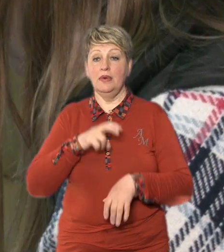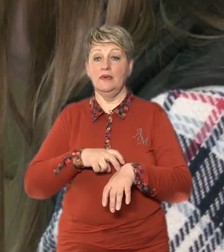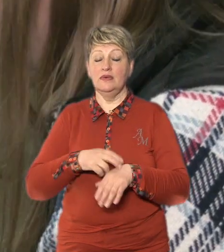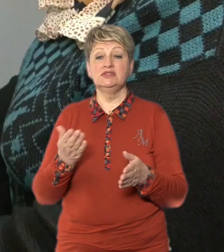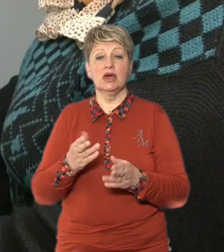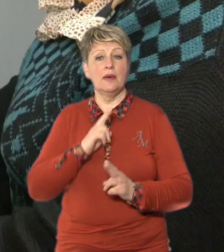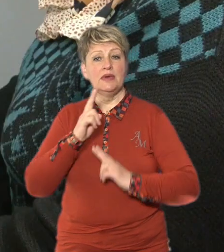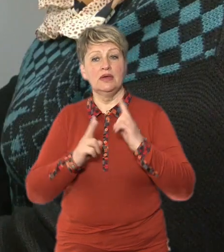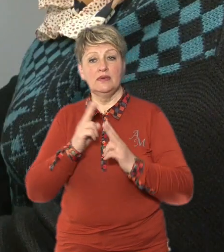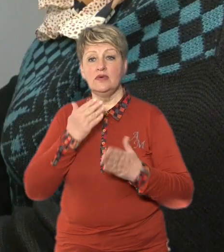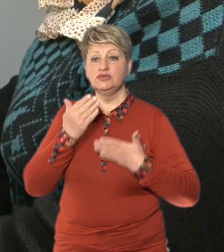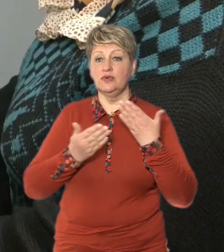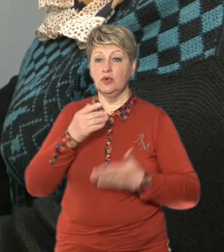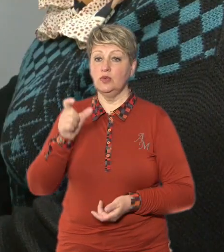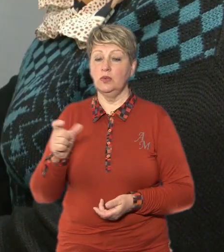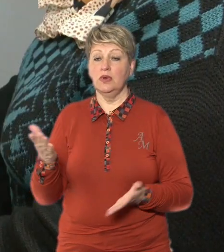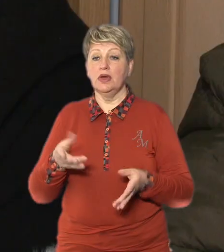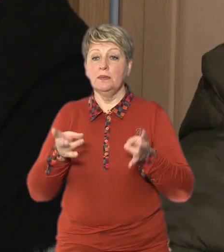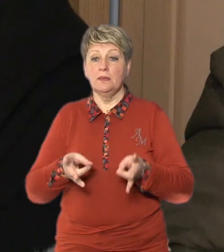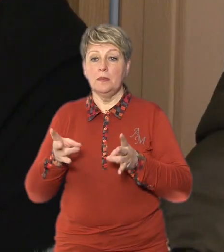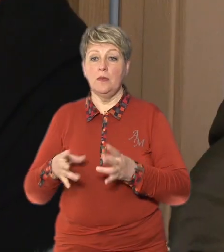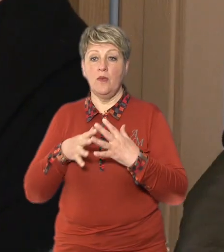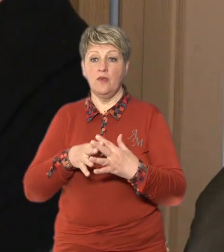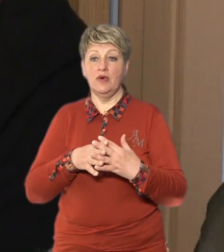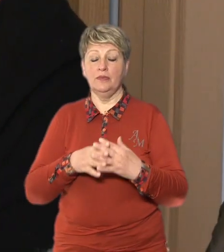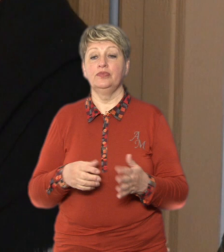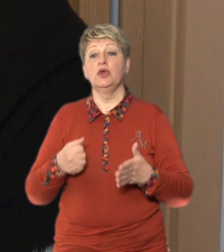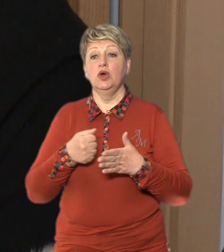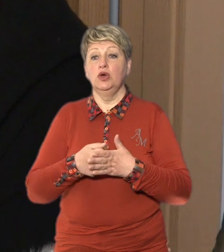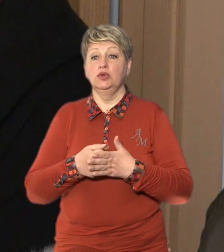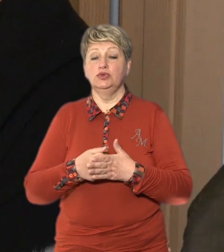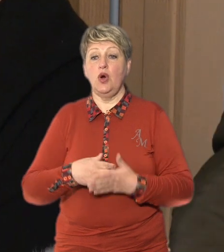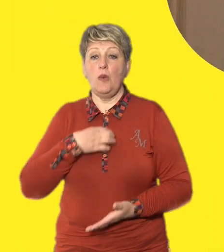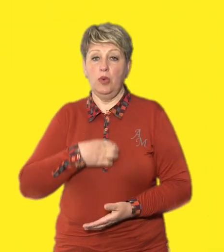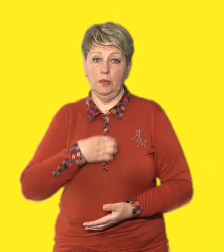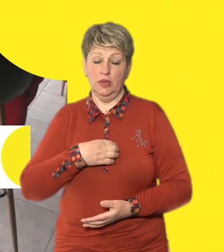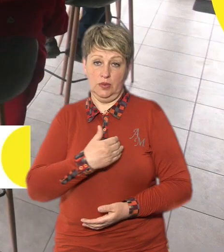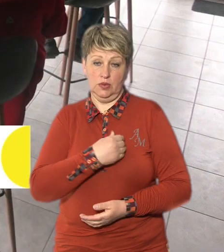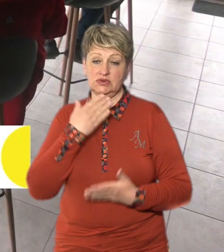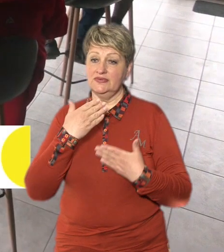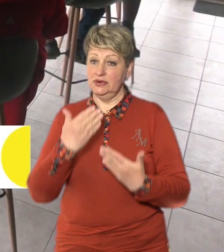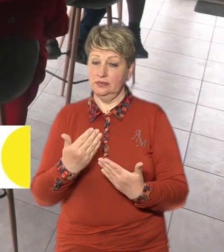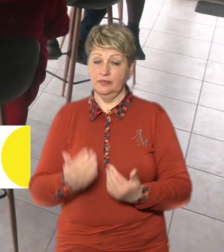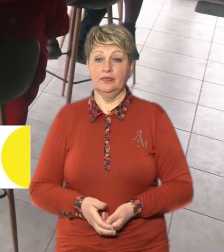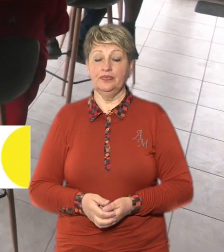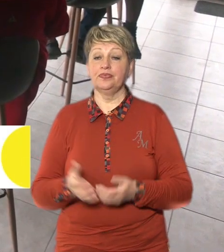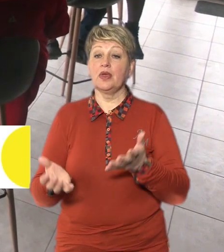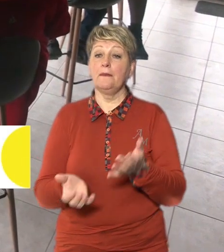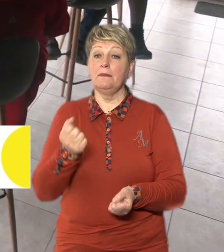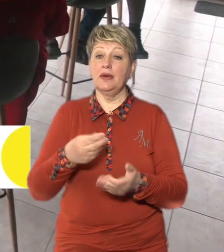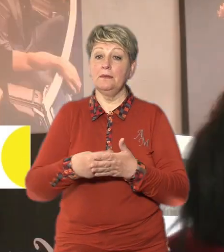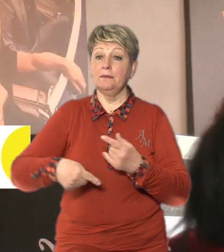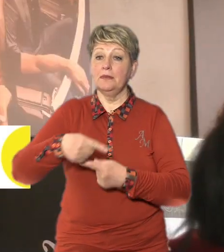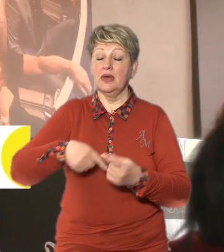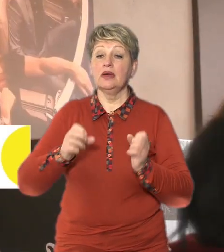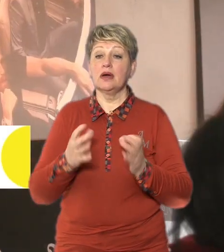звертаються пацієнти які постраждали від війни до пульмонолога я хочу звернутися підтримка бізнесу як